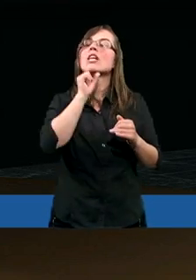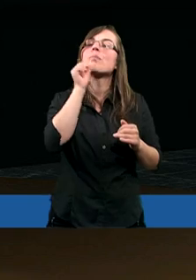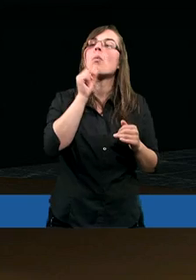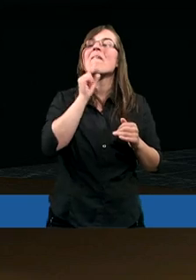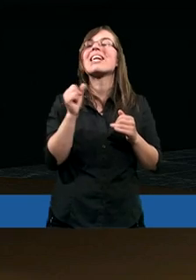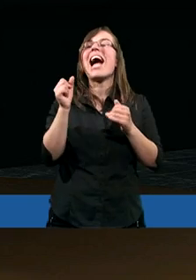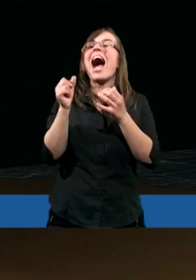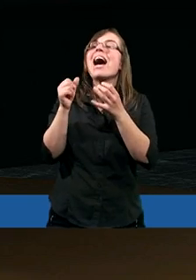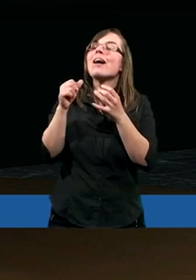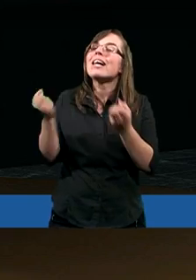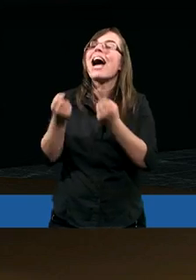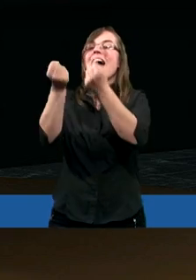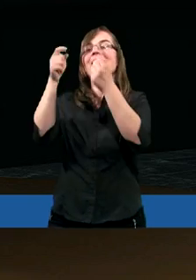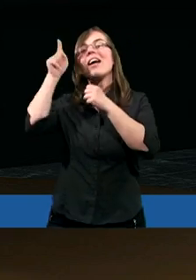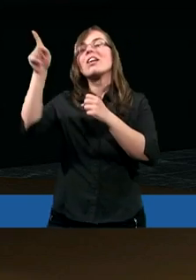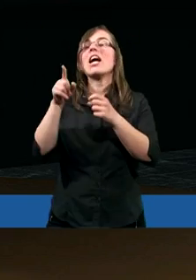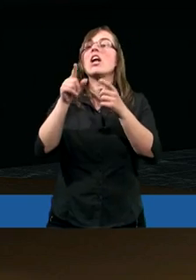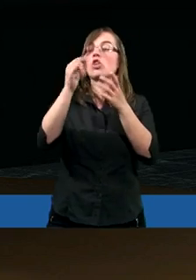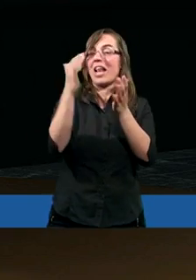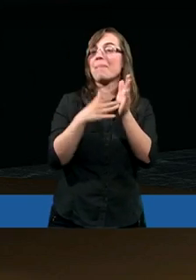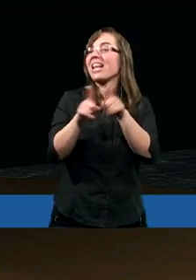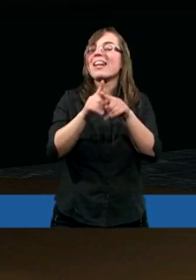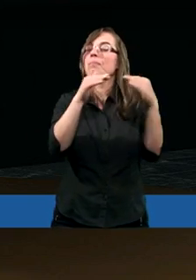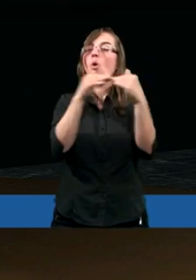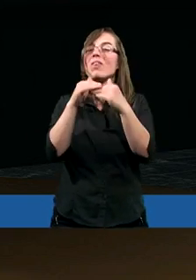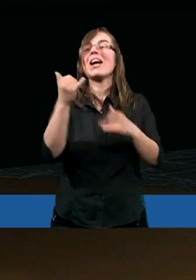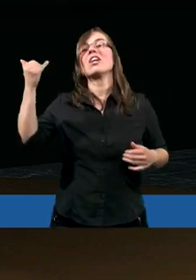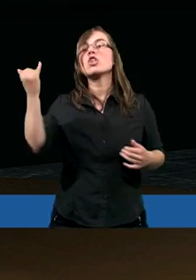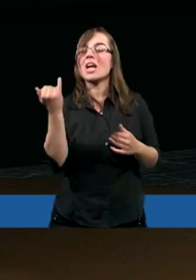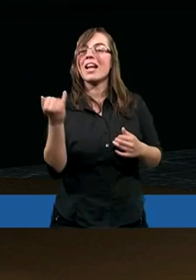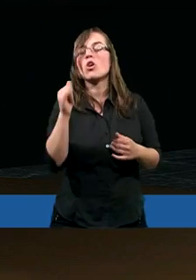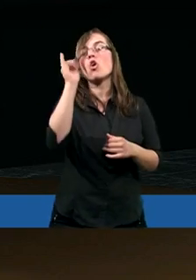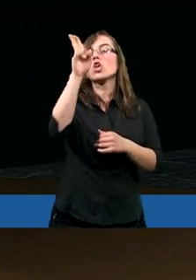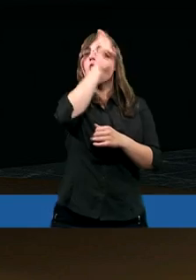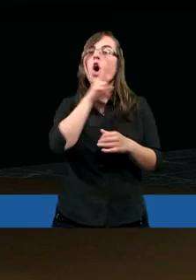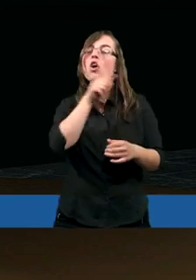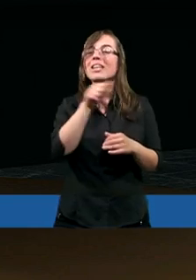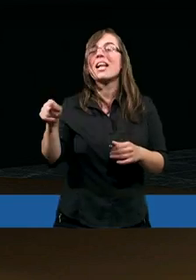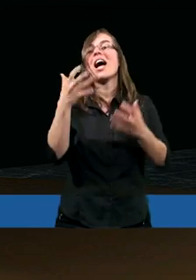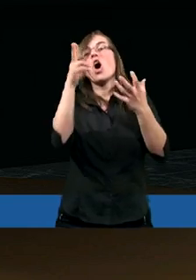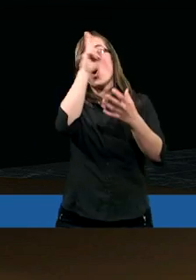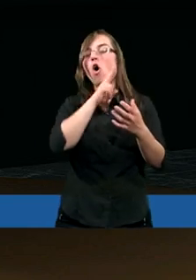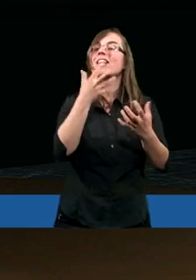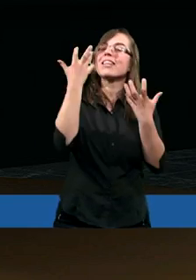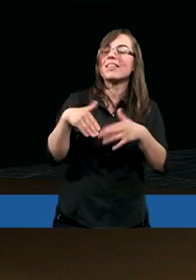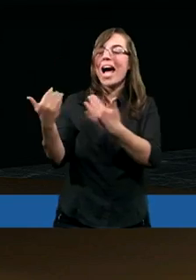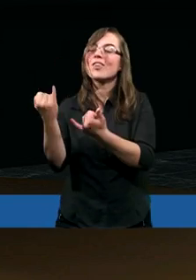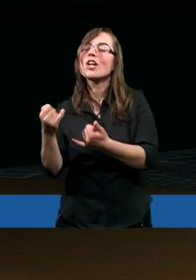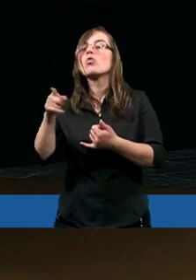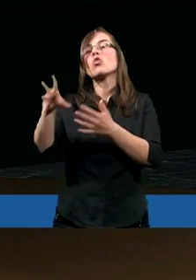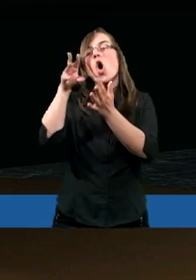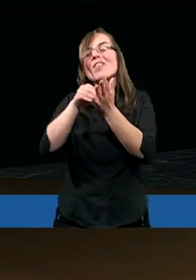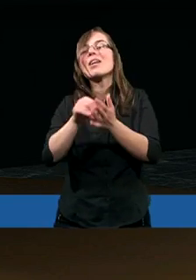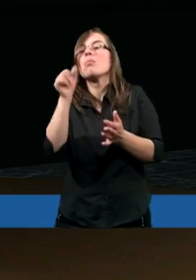budują dla dziecka i dziecko, kiedy ma świadomość tego, że rodzice go kochają, chcą dobrze, to potem